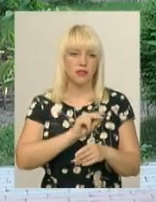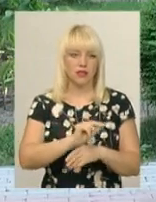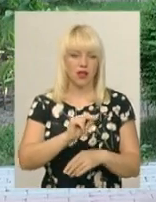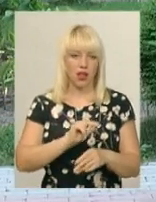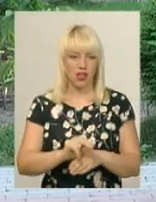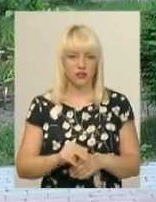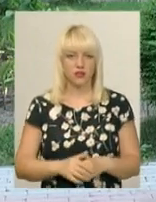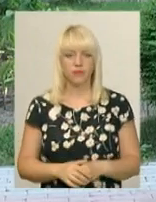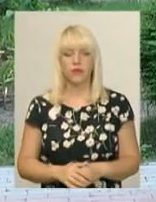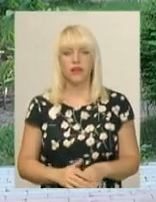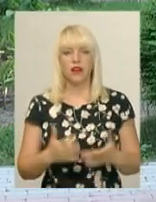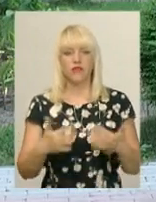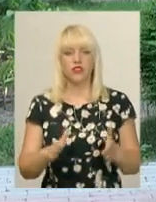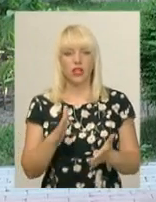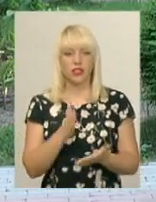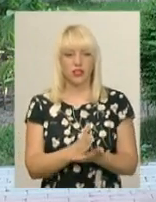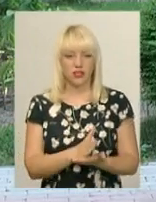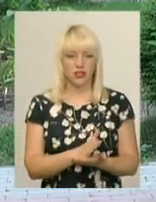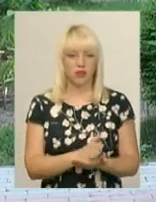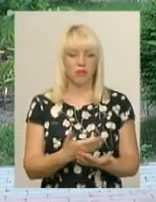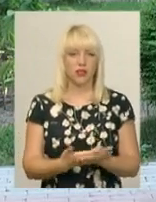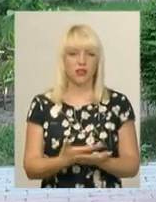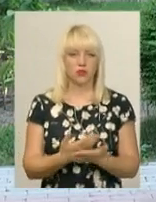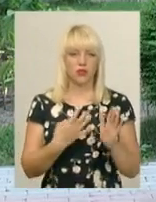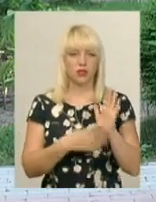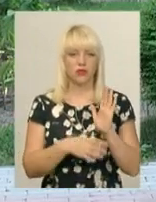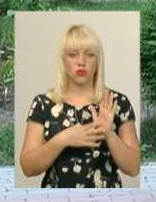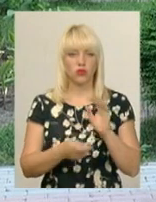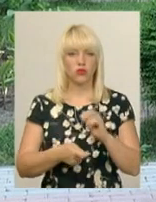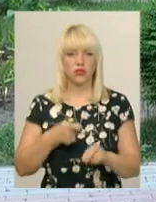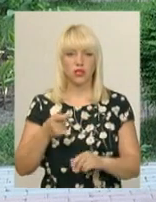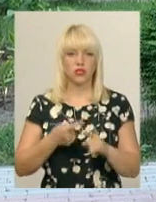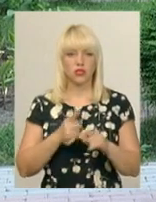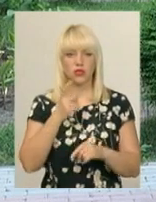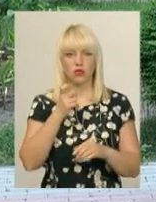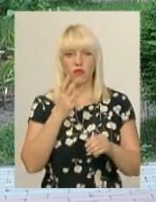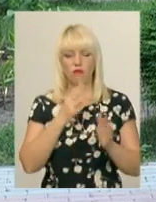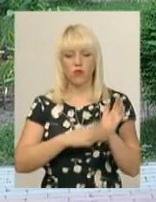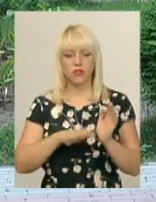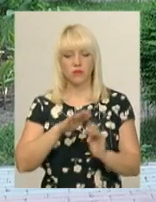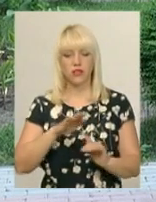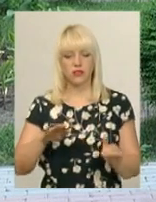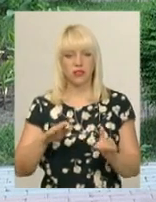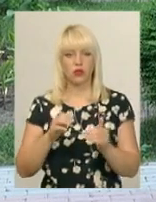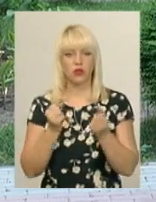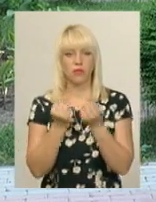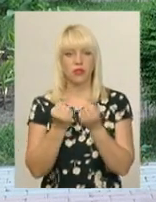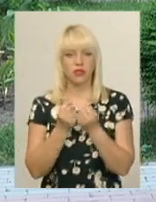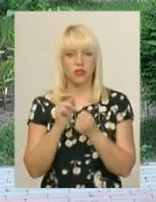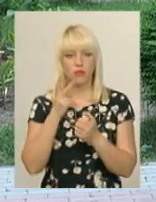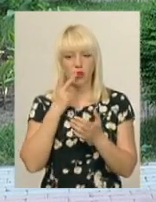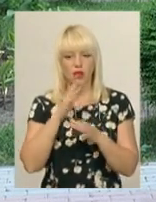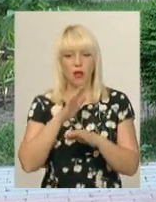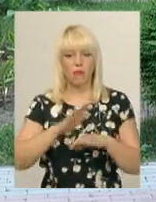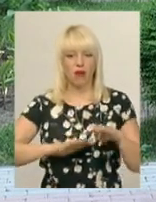Вже є близько 90 заявок, це 180 діток-близнюків, але, як показує практика,